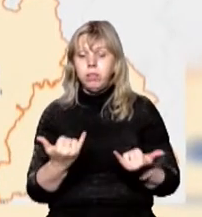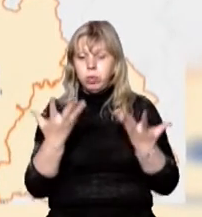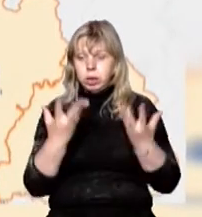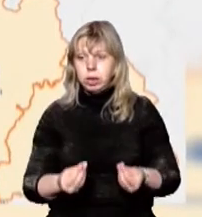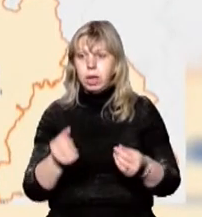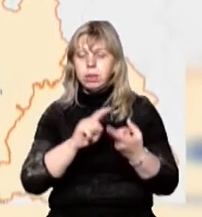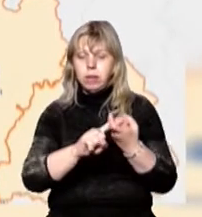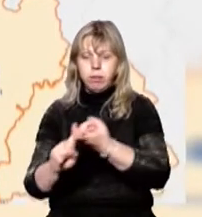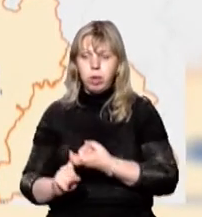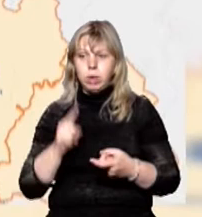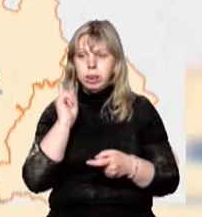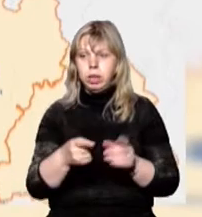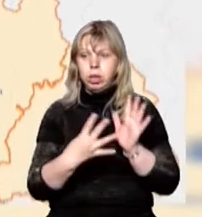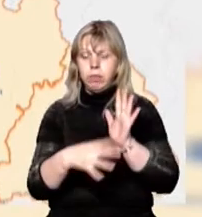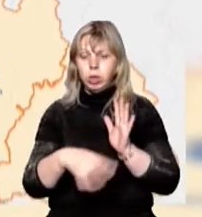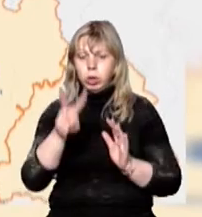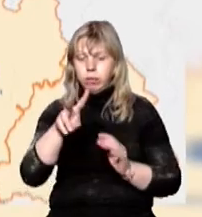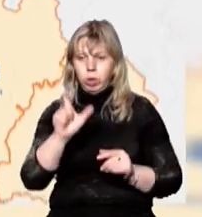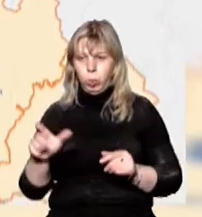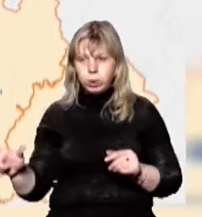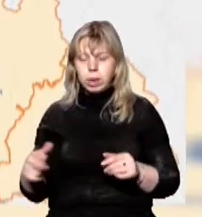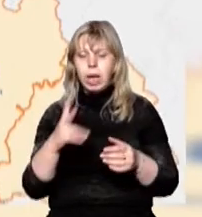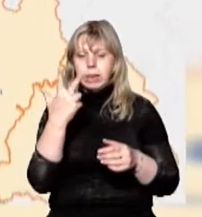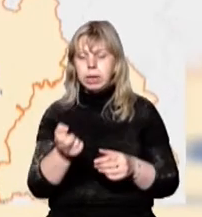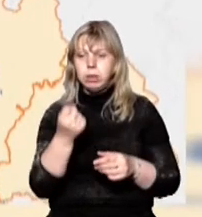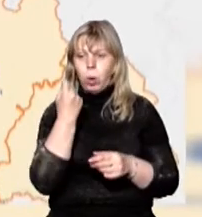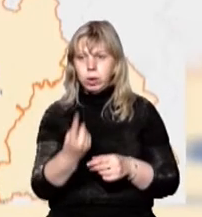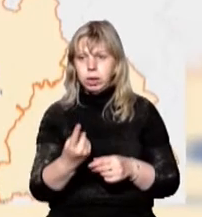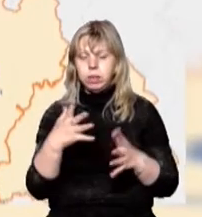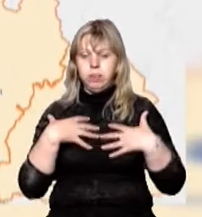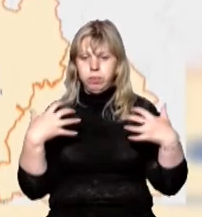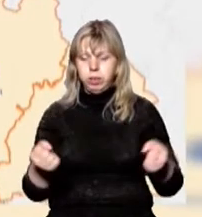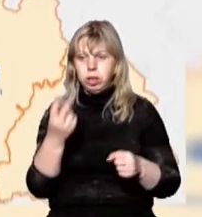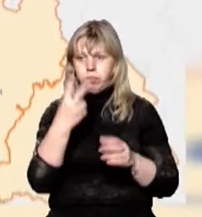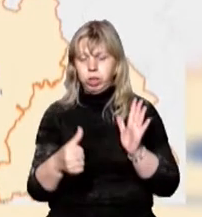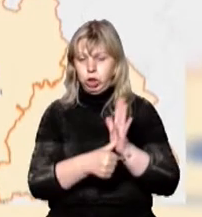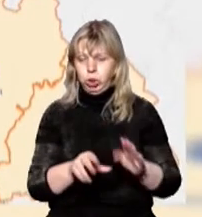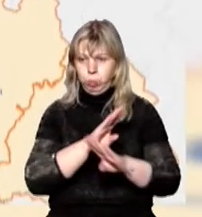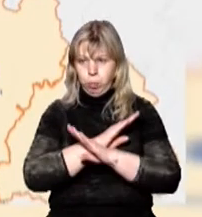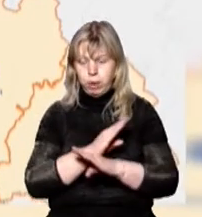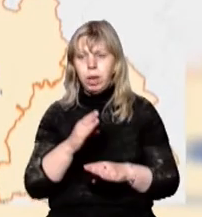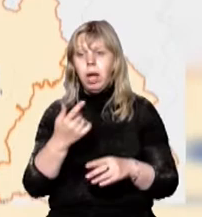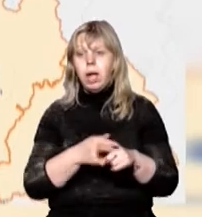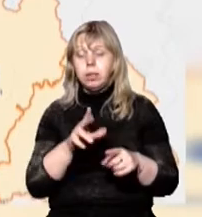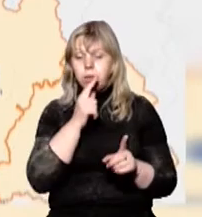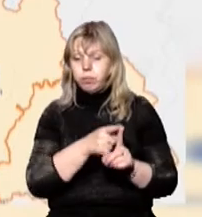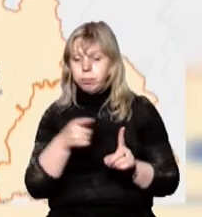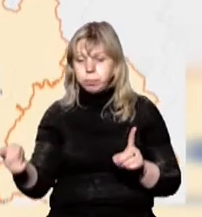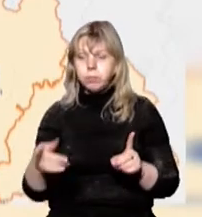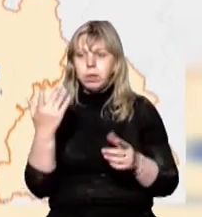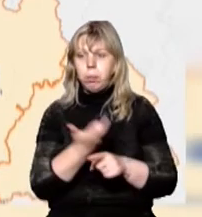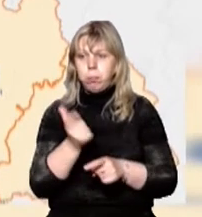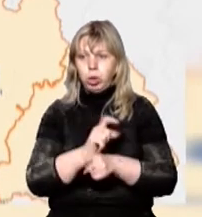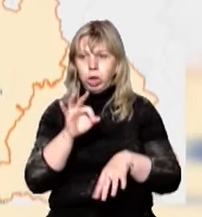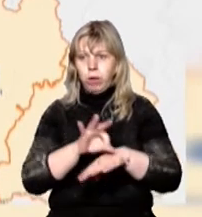сьогодні кількість інфікованих – 1092 людини. Із них 311 одужали, 26 померли. За час пандемії в області